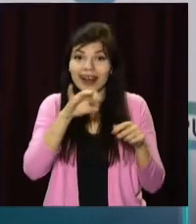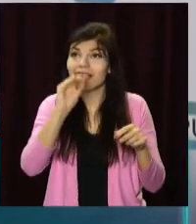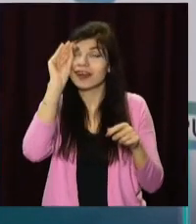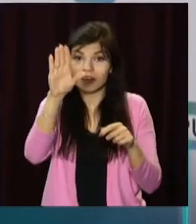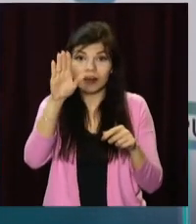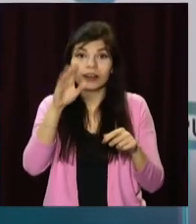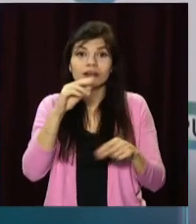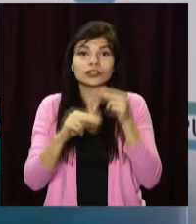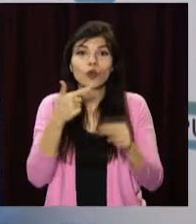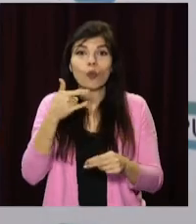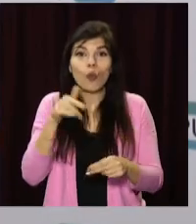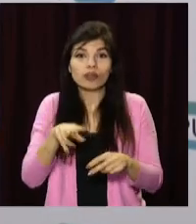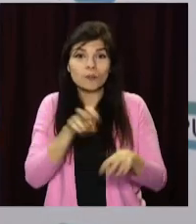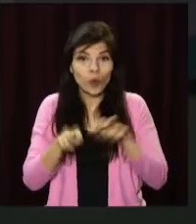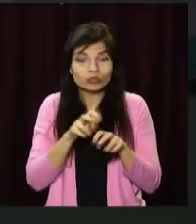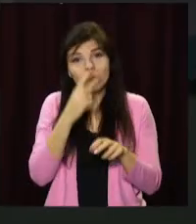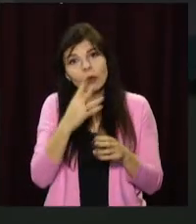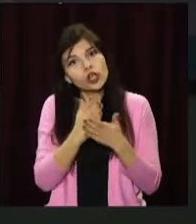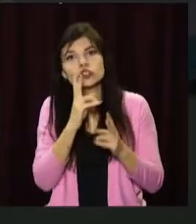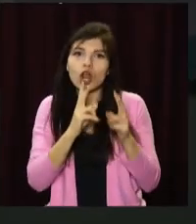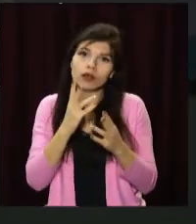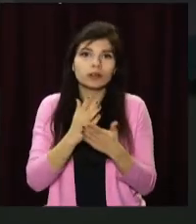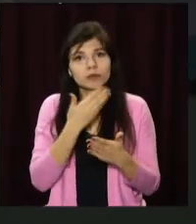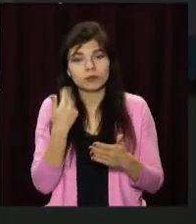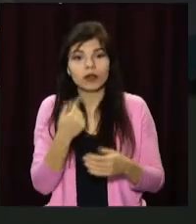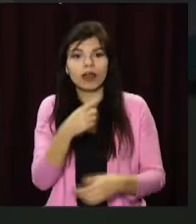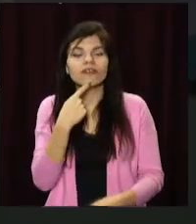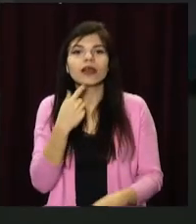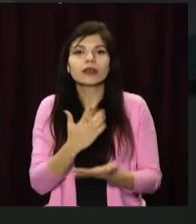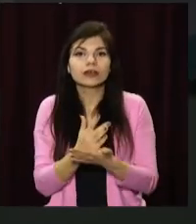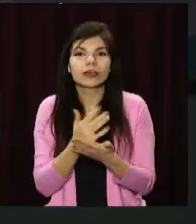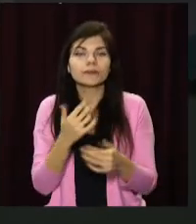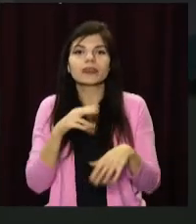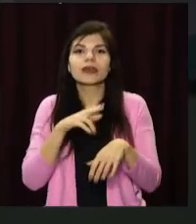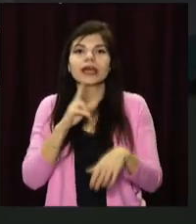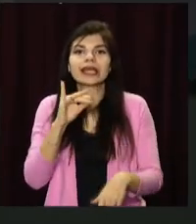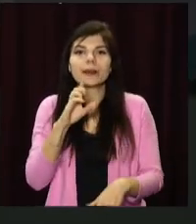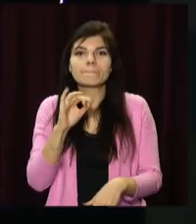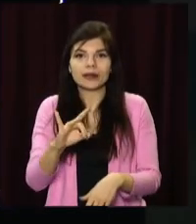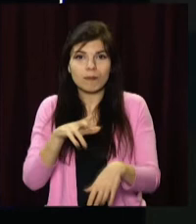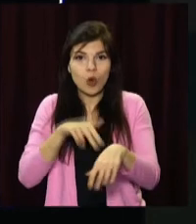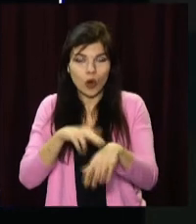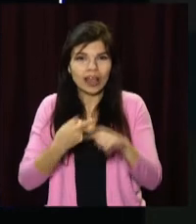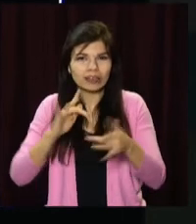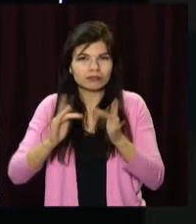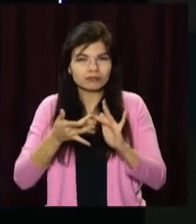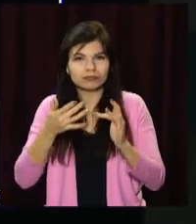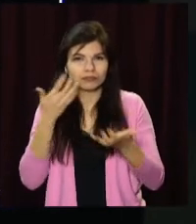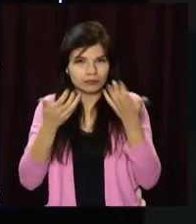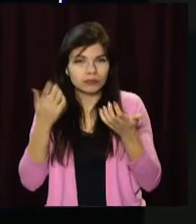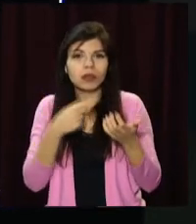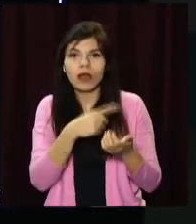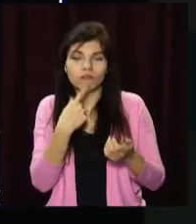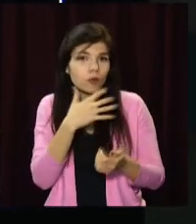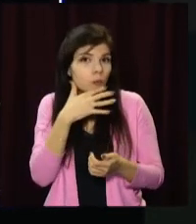інтернеті, перевірити, не було ли жалоб на цю карту. У 2020 році до кіберполіції України надійшло понад 30 тисяч